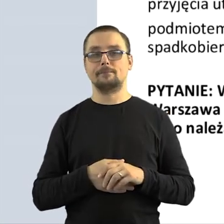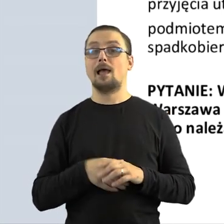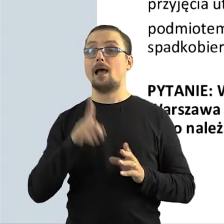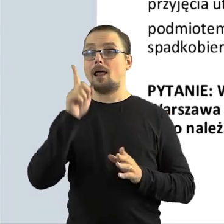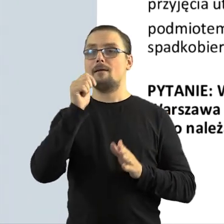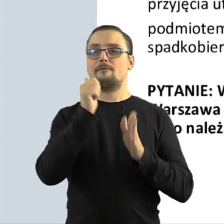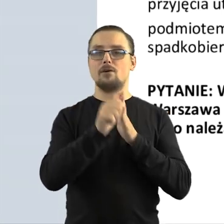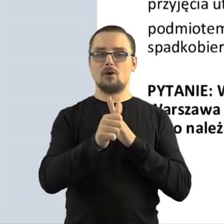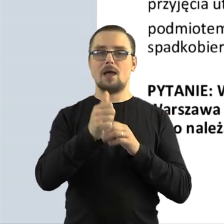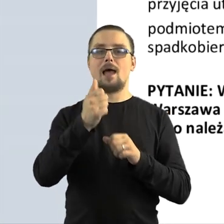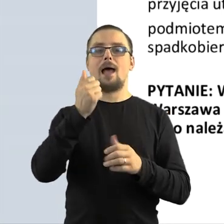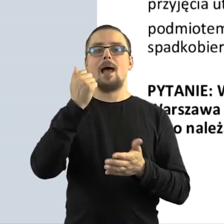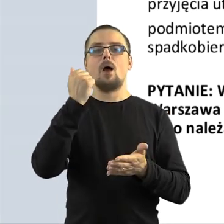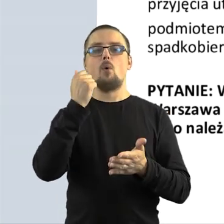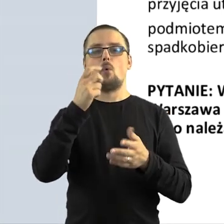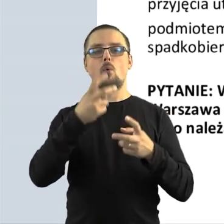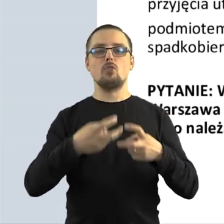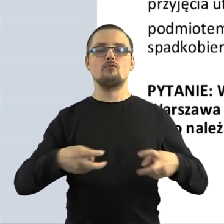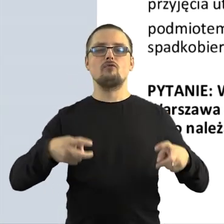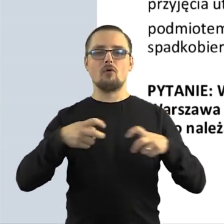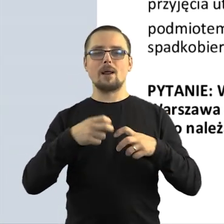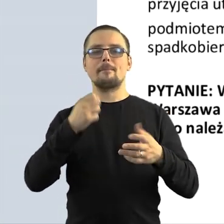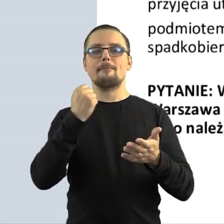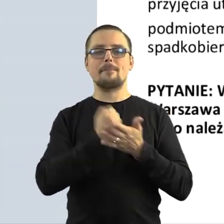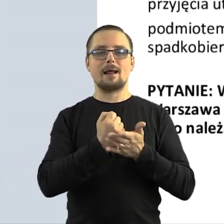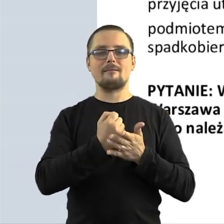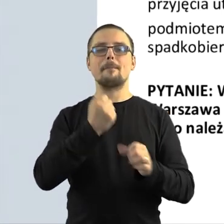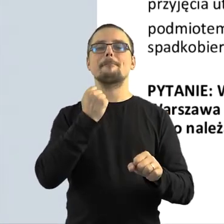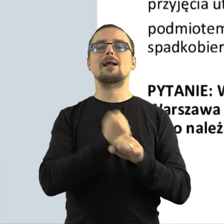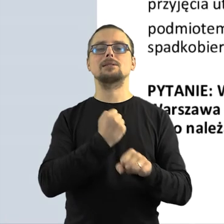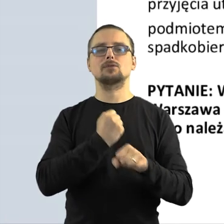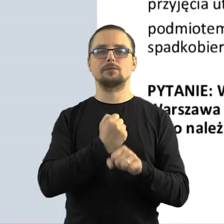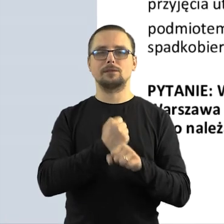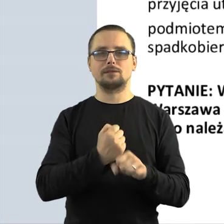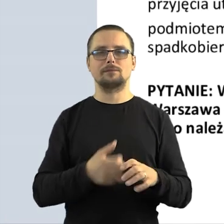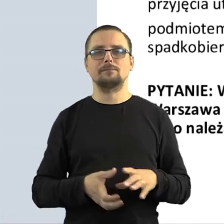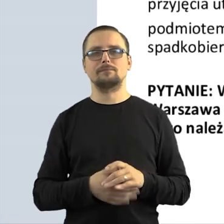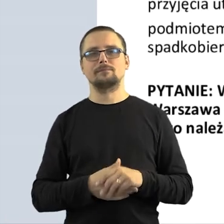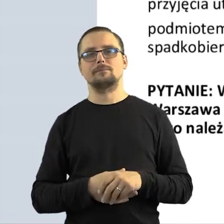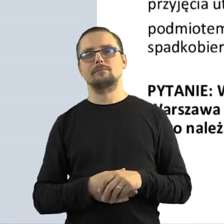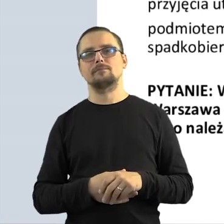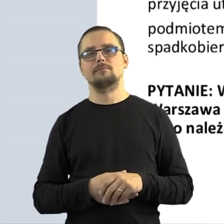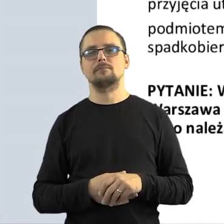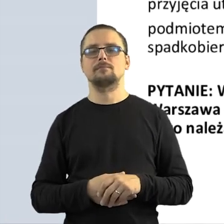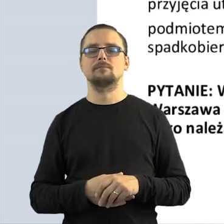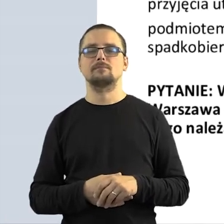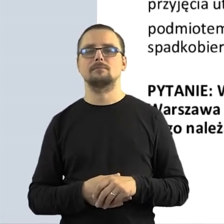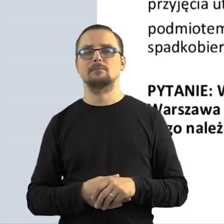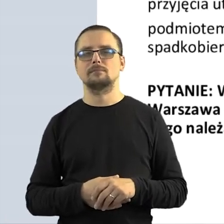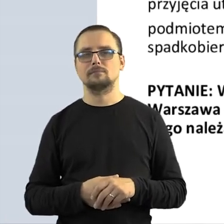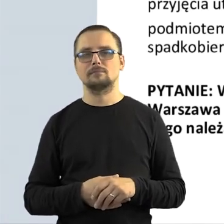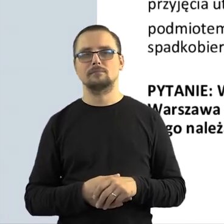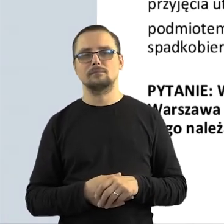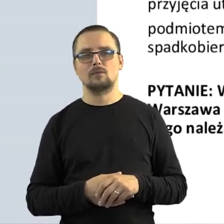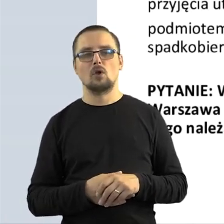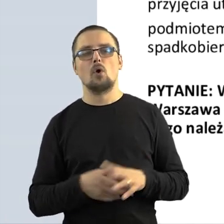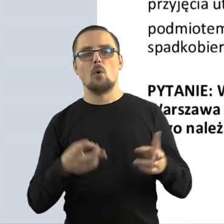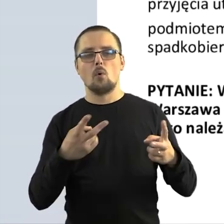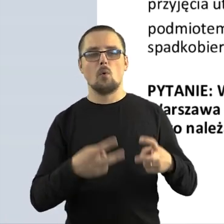twórcy. Jedynym wyjątkiem są prawa pracownicze, utwory pracownicze, które